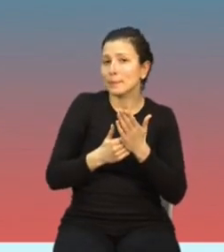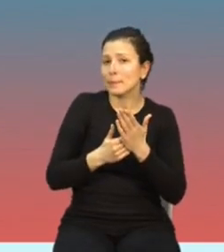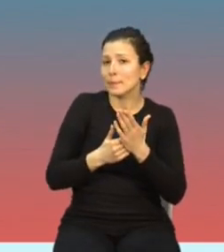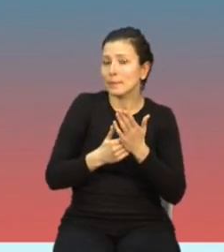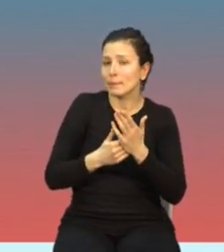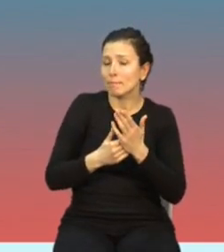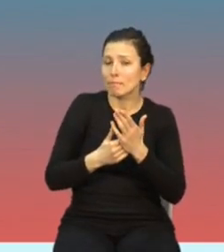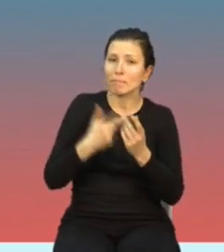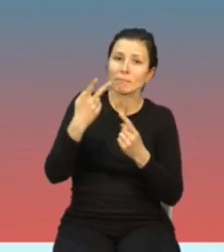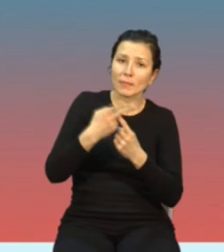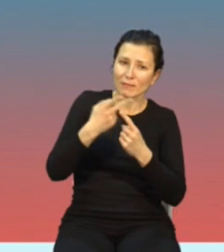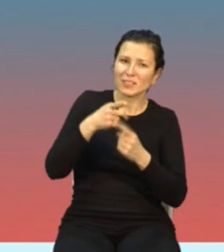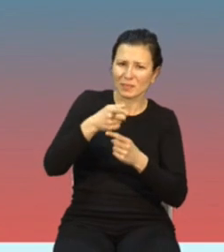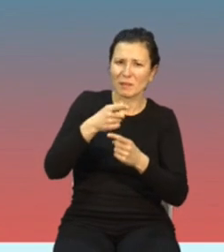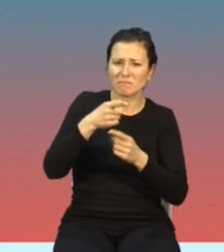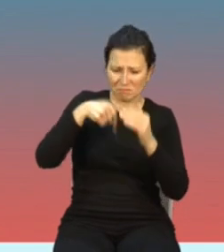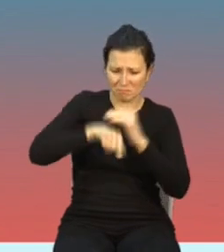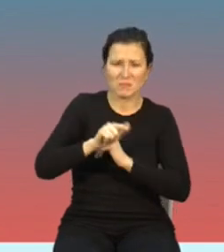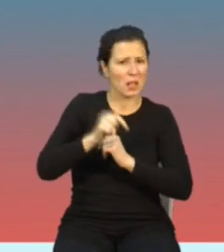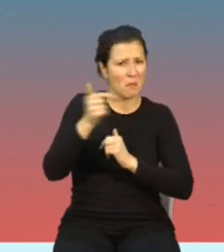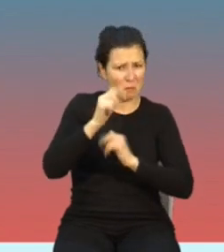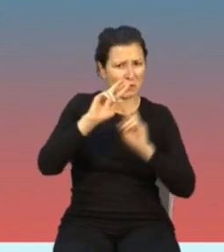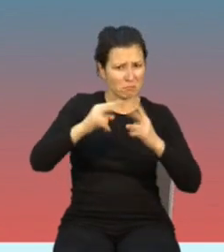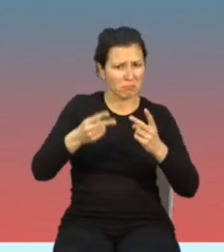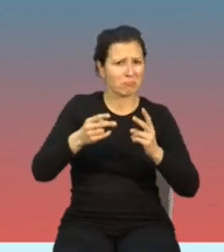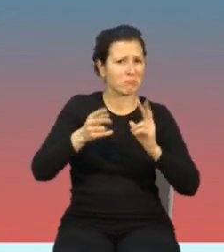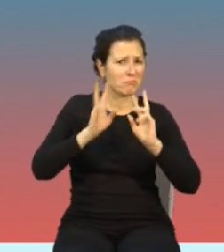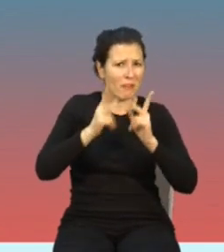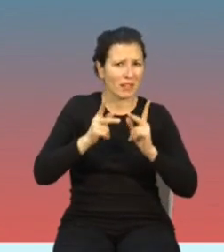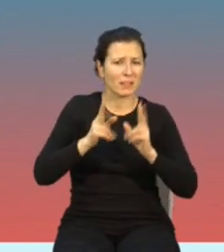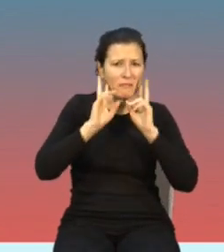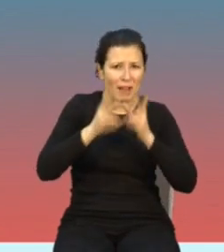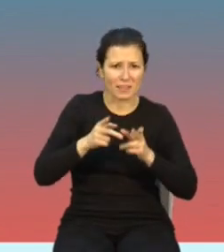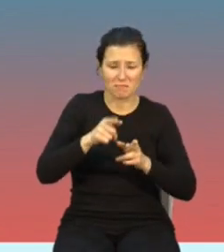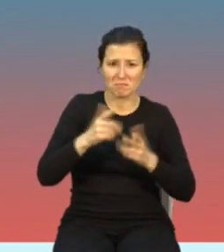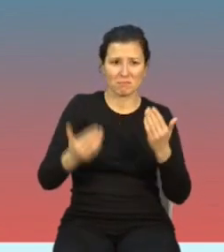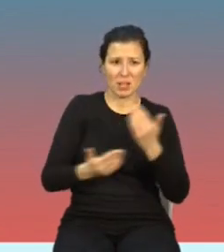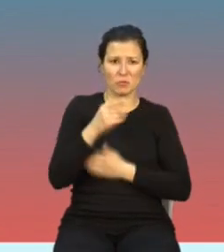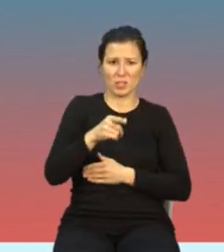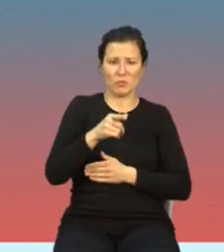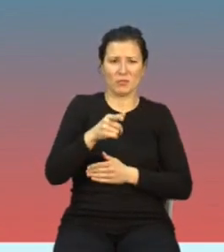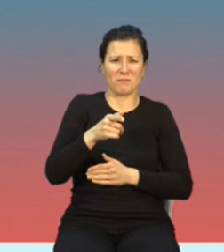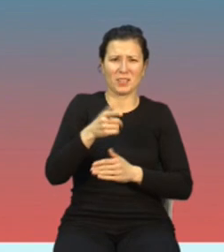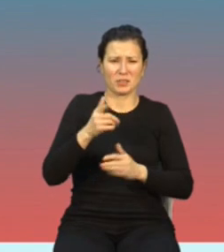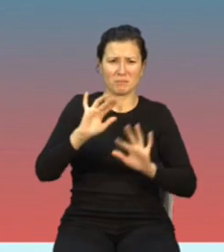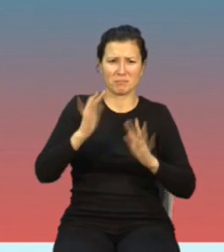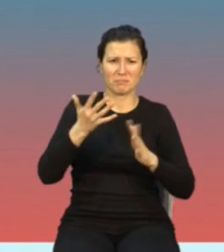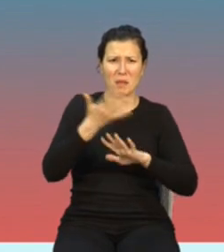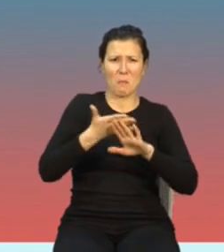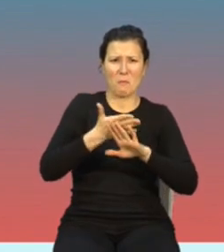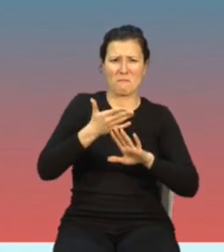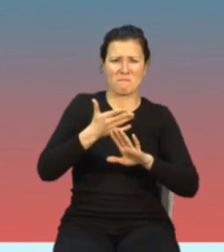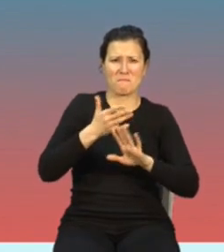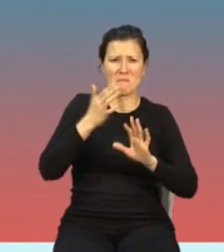powinny przedstawiać się fakty, jednak były przedstawione poglądy, które były raczej niezrównoważone i wówczas reagowaliśmy. No i będziemy